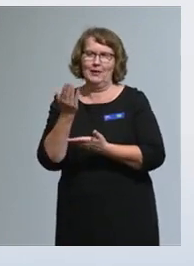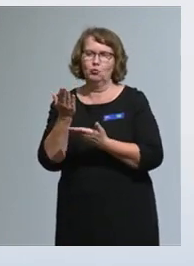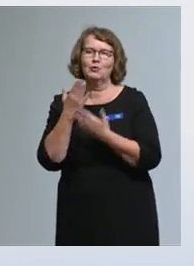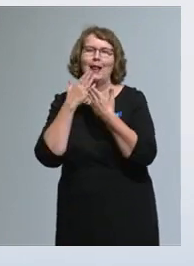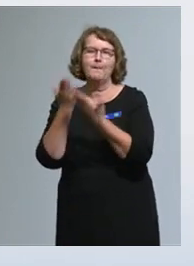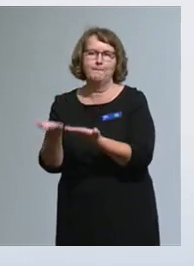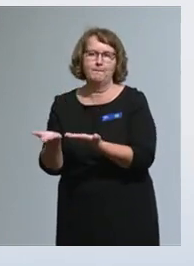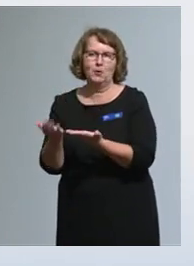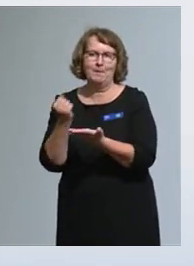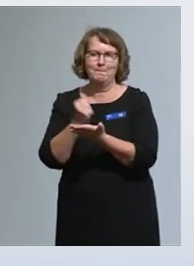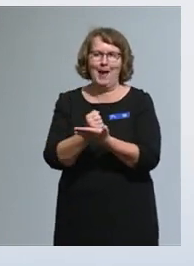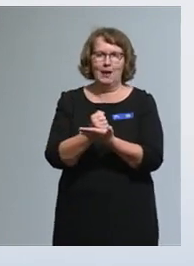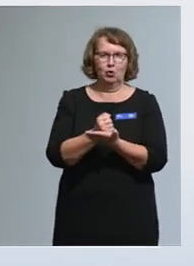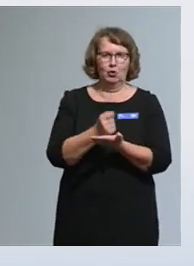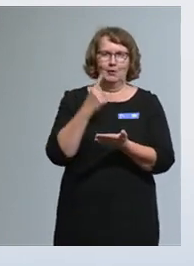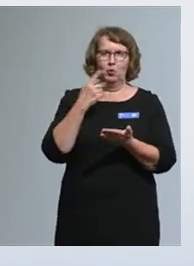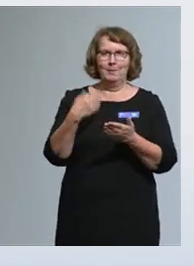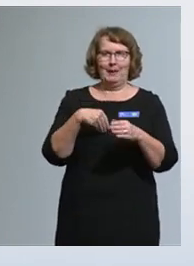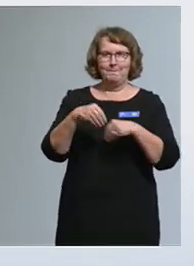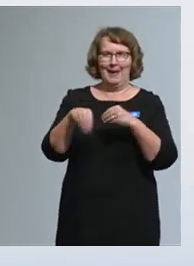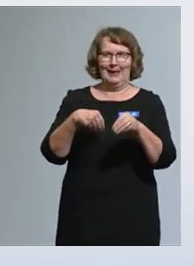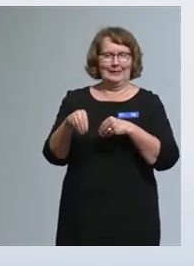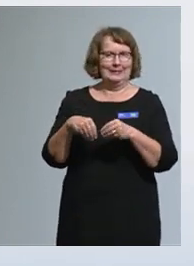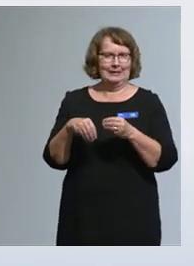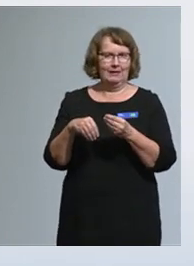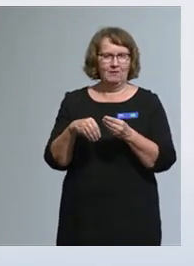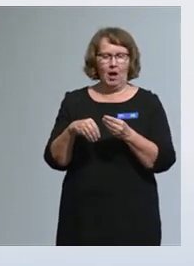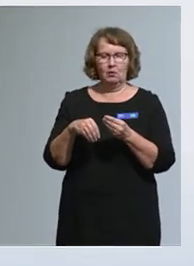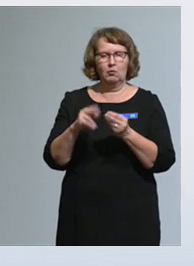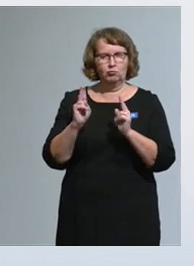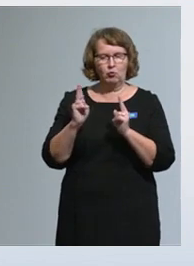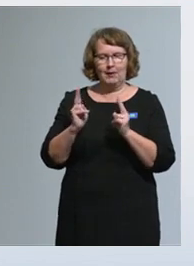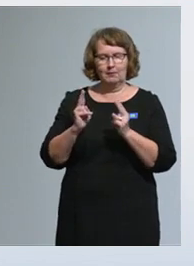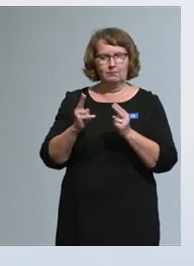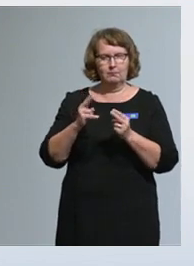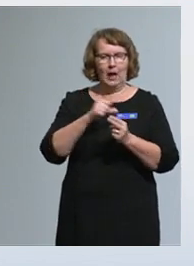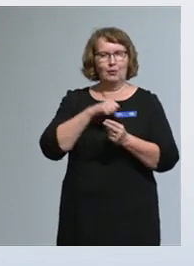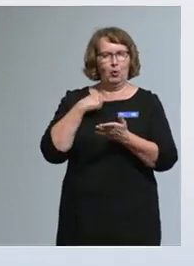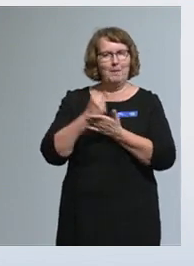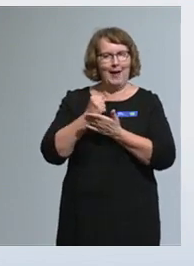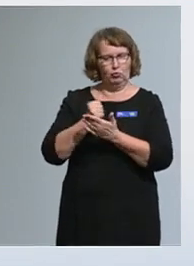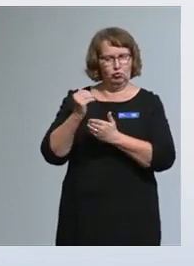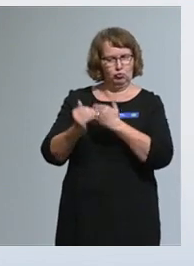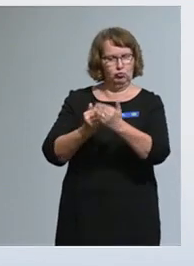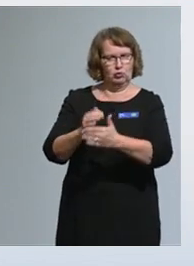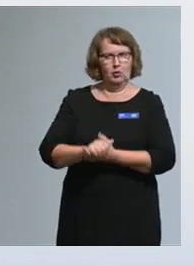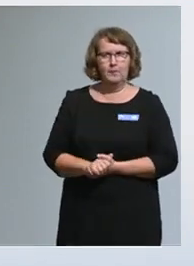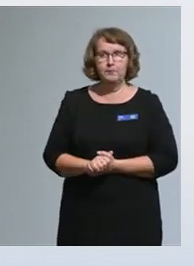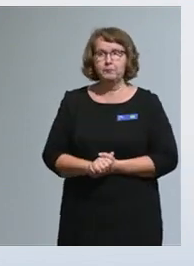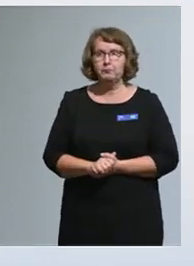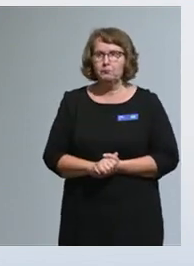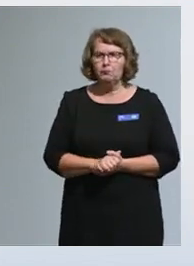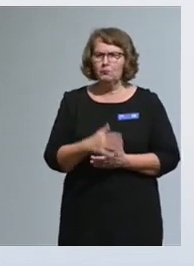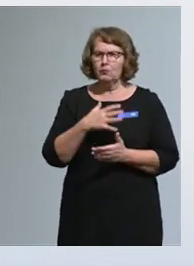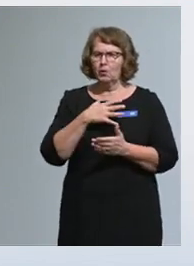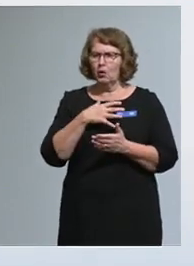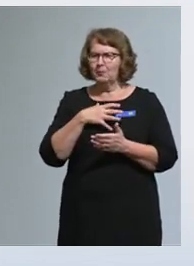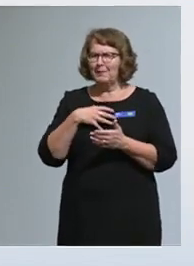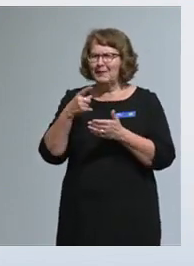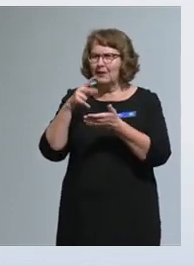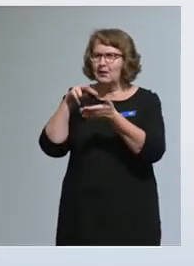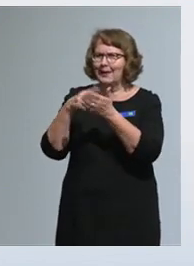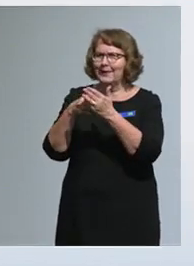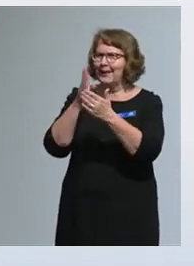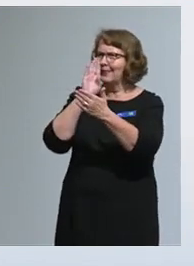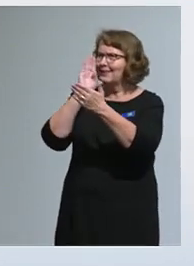peli tule. Toimintamalli kiinnittää aiempaa selkeämmin huomiota valtioavustustoiminnan strategisiin